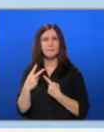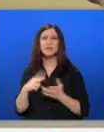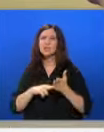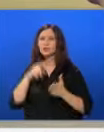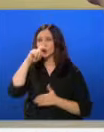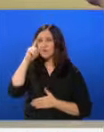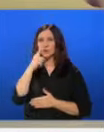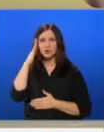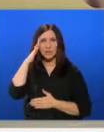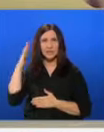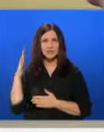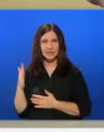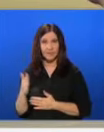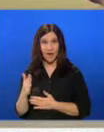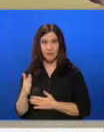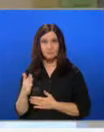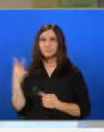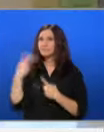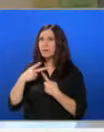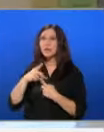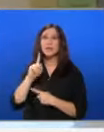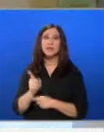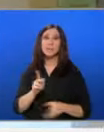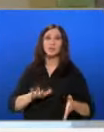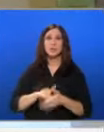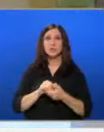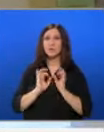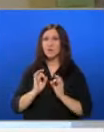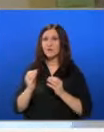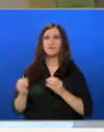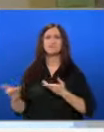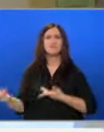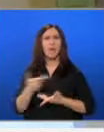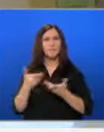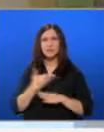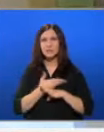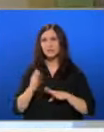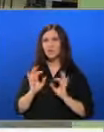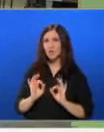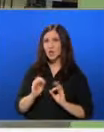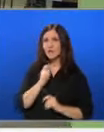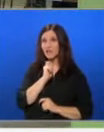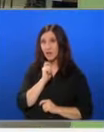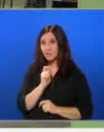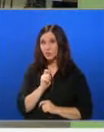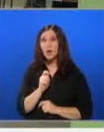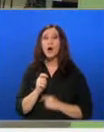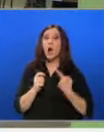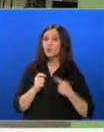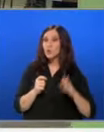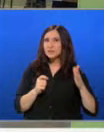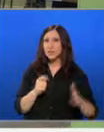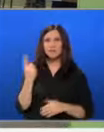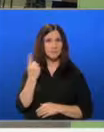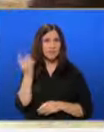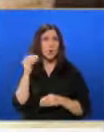важна и от една страна медиите трябва да организират такива дебати, да се провеждат такива интервюта, но от друга страна